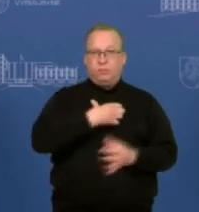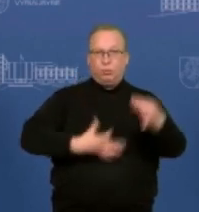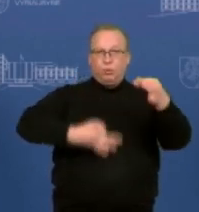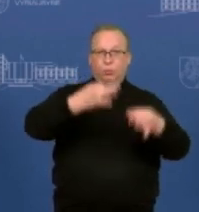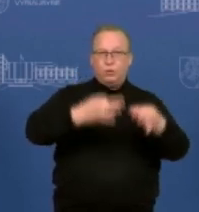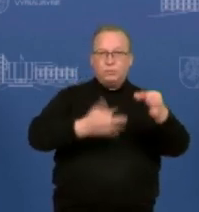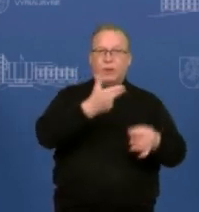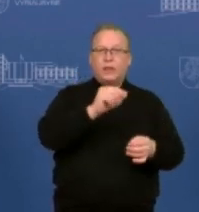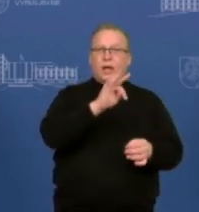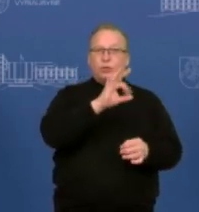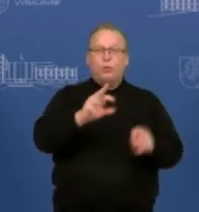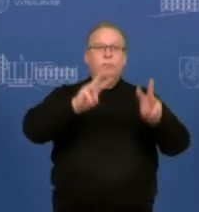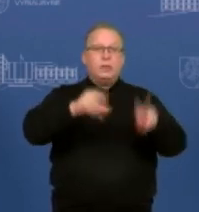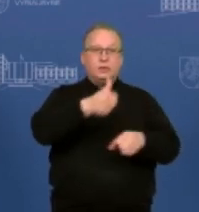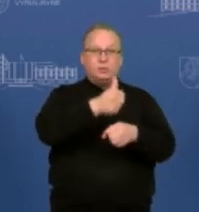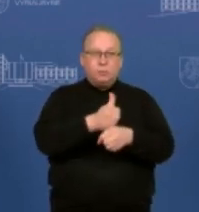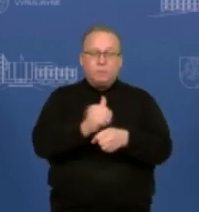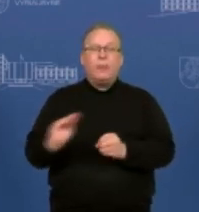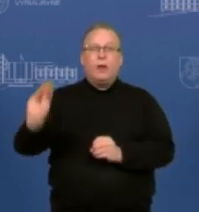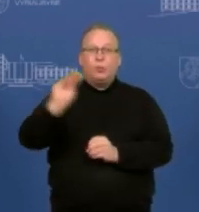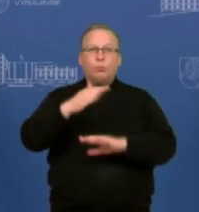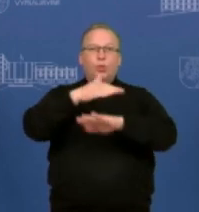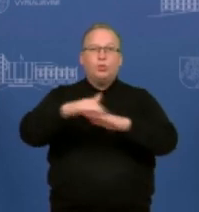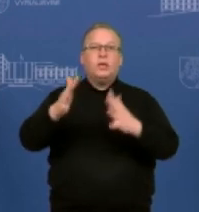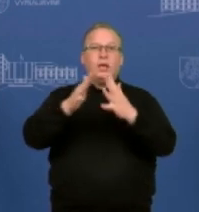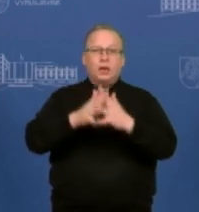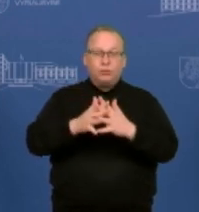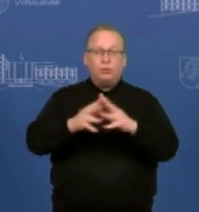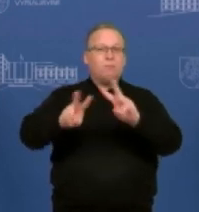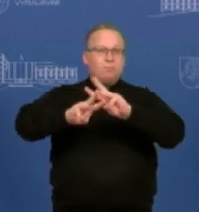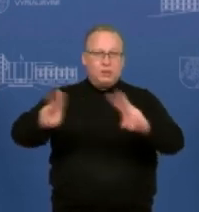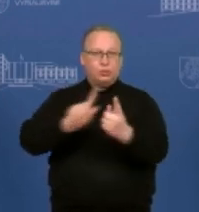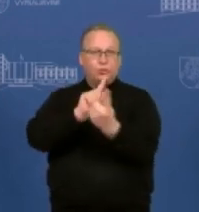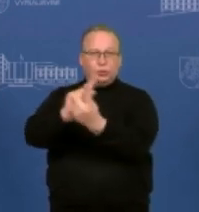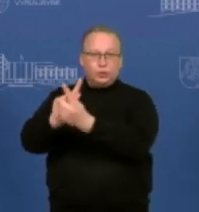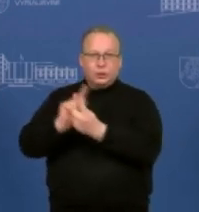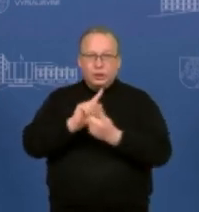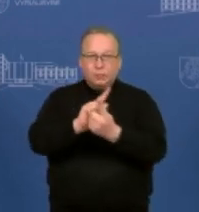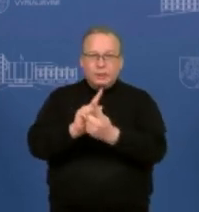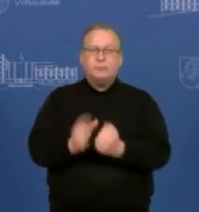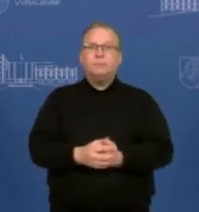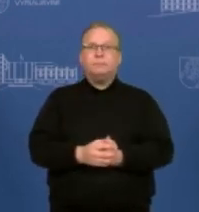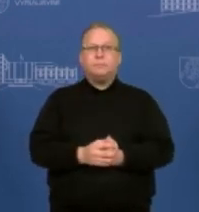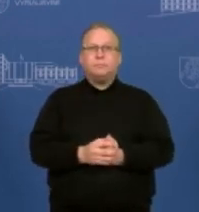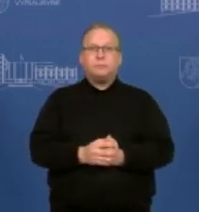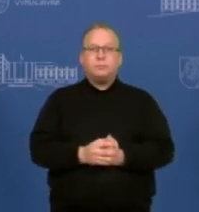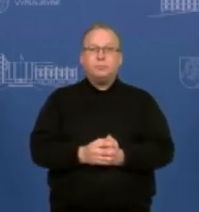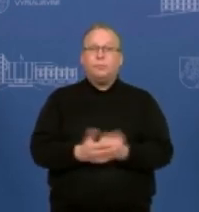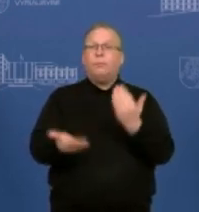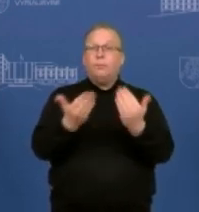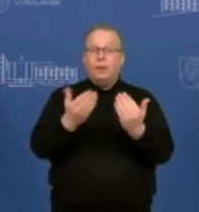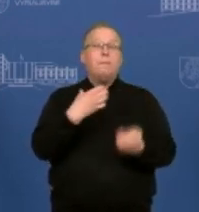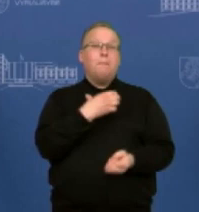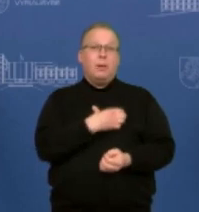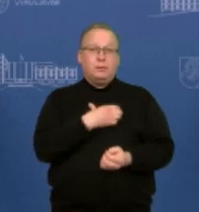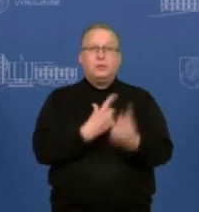NATO ministrų taryba ir ES užsienio reikalų ministrų taryba. Tai turbūt pagrindinė